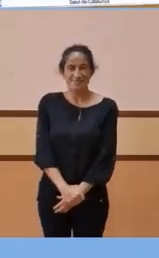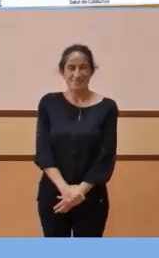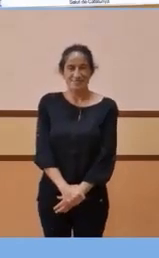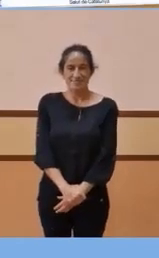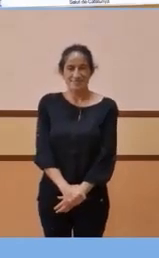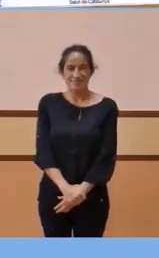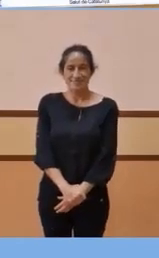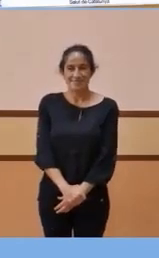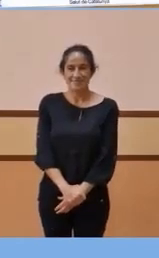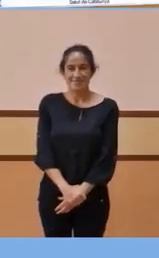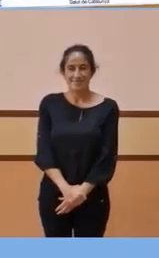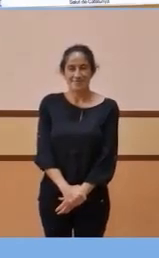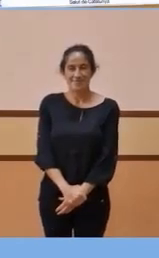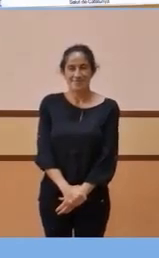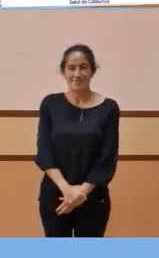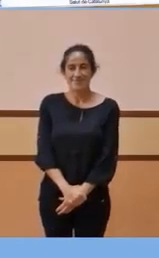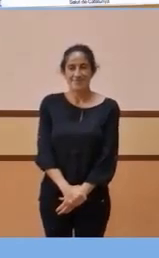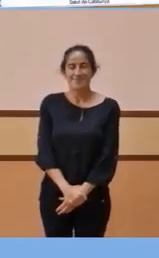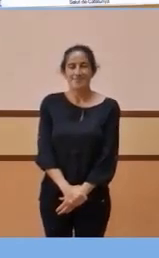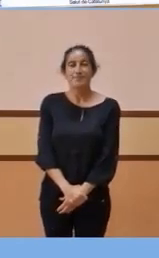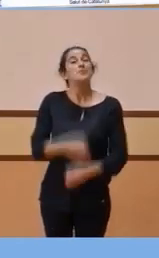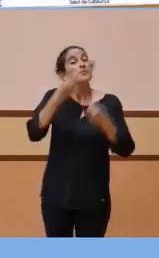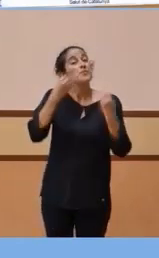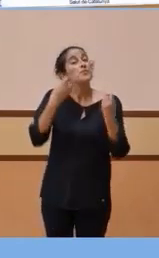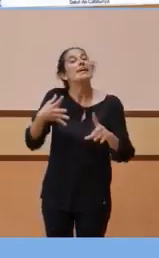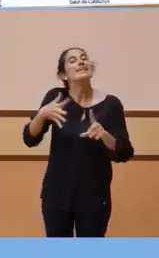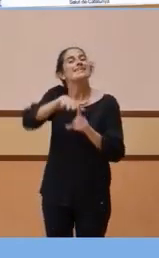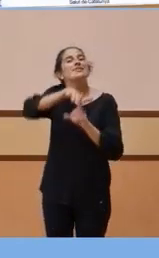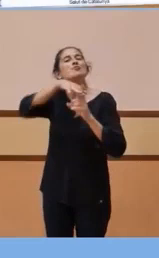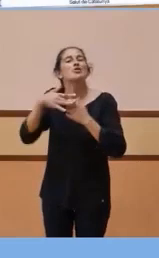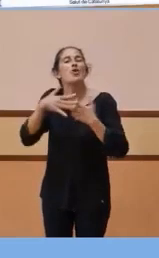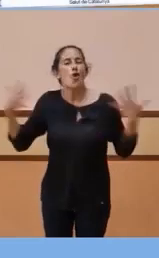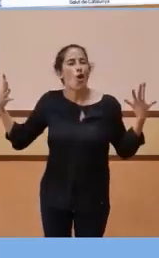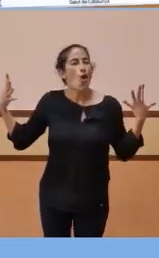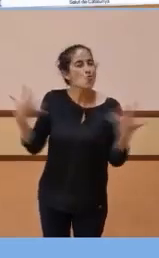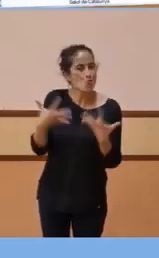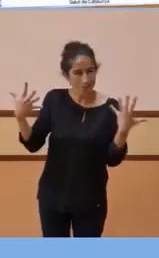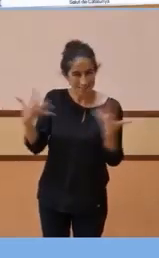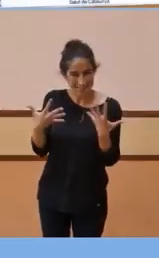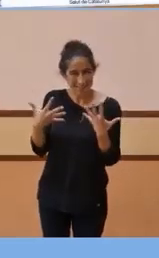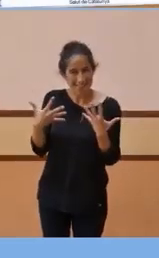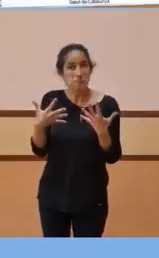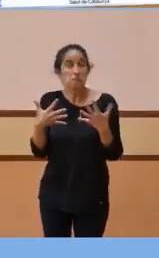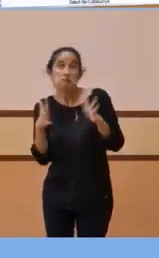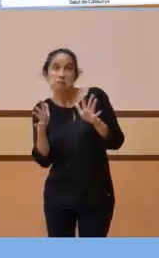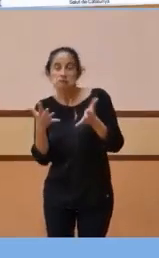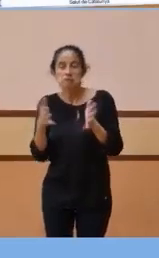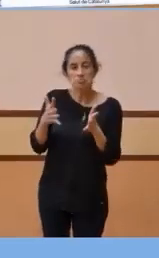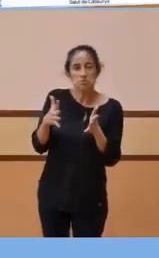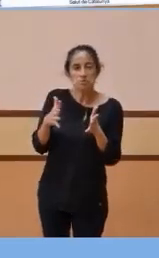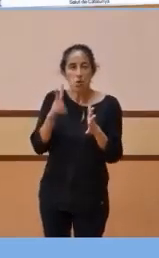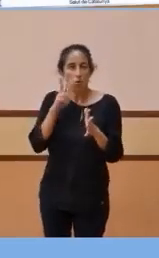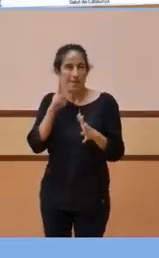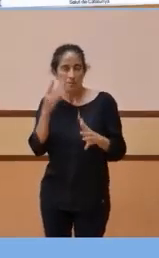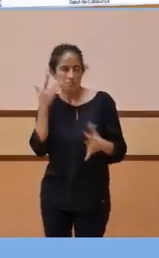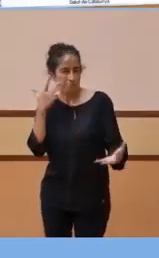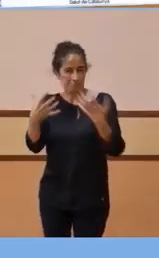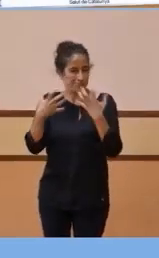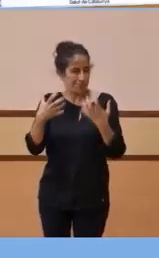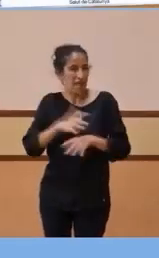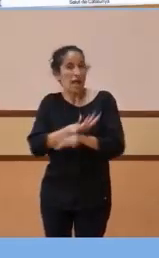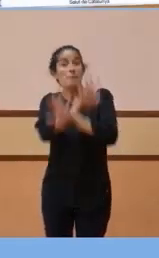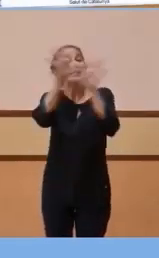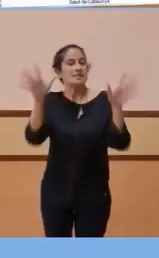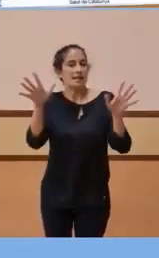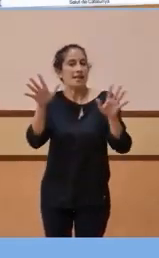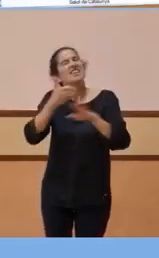Ja ho manego jo, doncs. Sí? En el cas de les urgències, la tendència és segurament encara més clara que en el cas de l'atenció